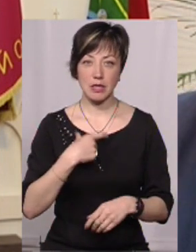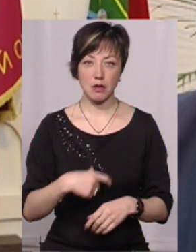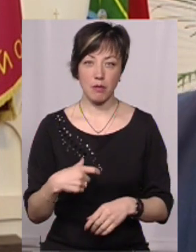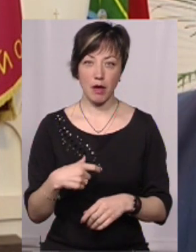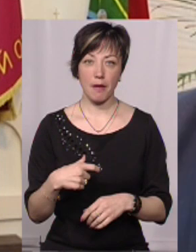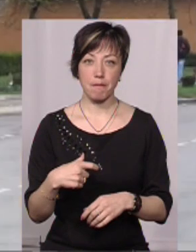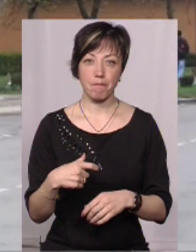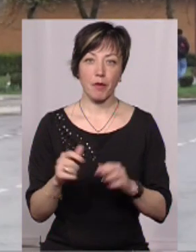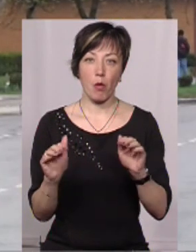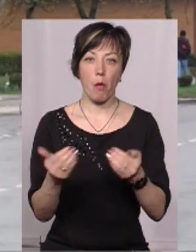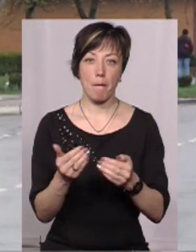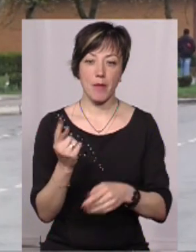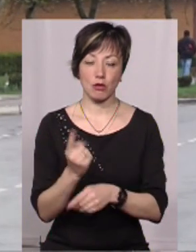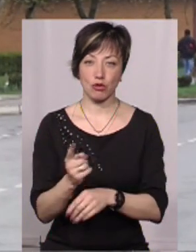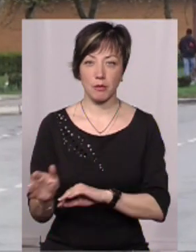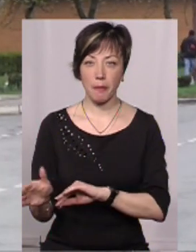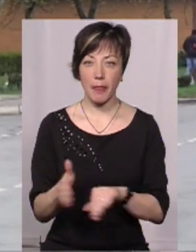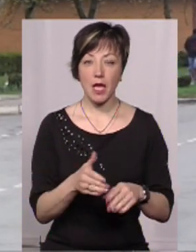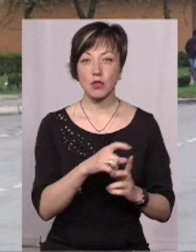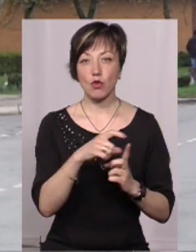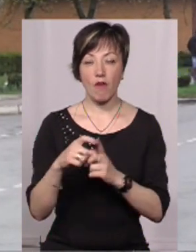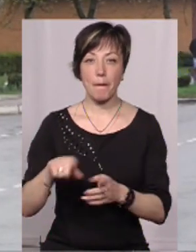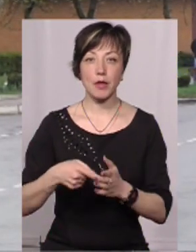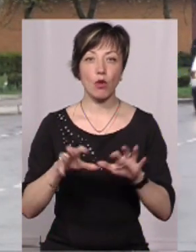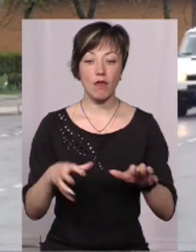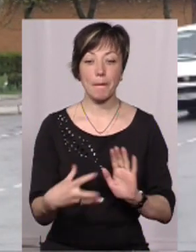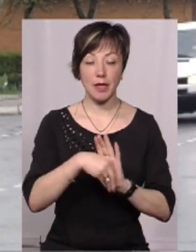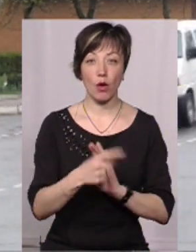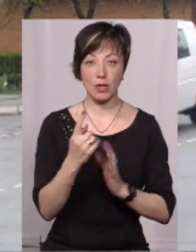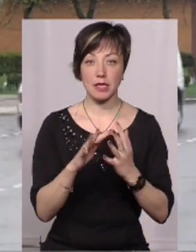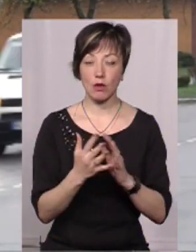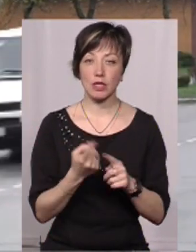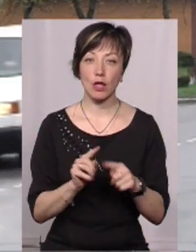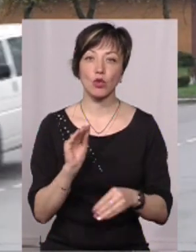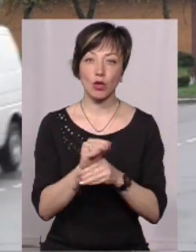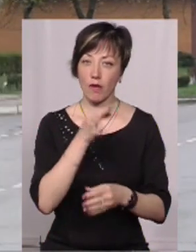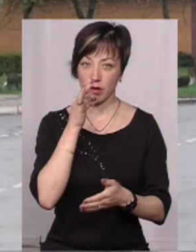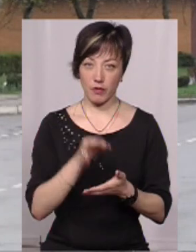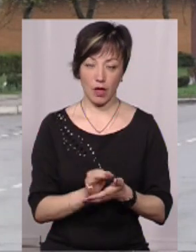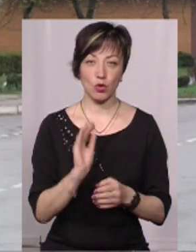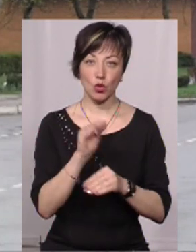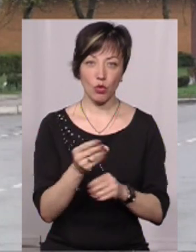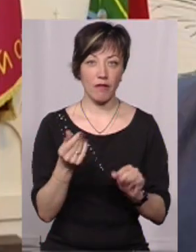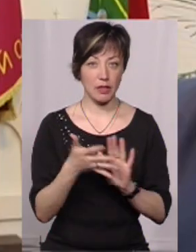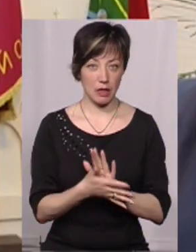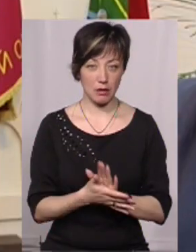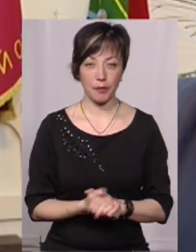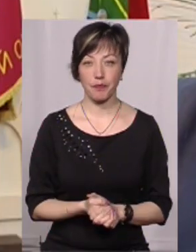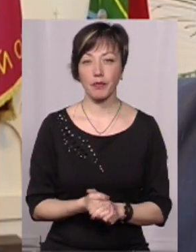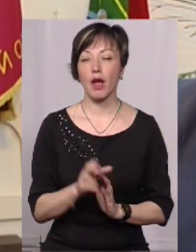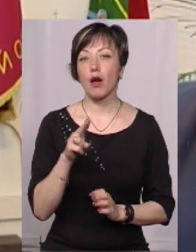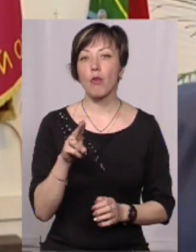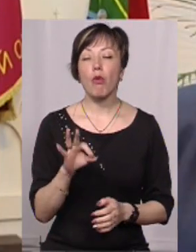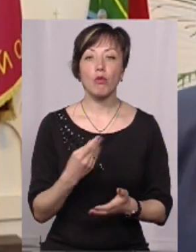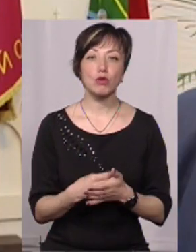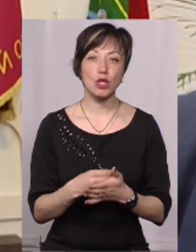нічим обмеженим. За словами Василя Сидора, приєднати ще одне село – це додаткова відповідальність і додаткові витрати. По бюджету